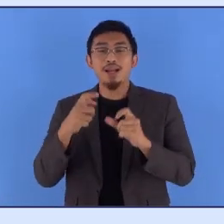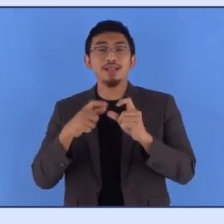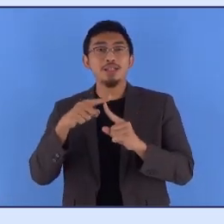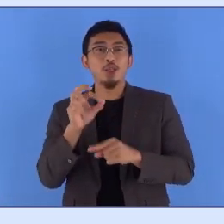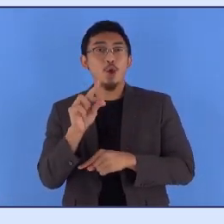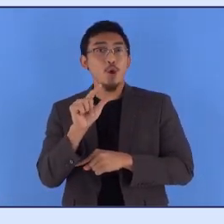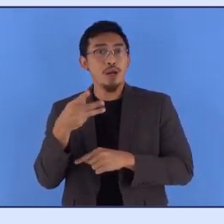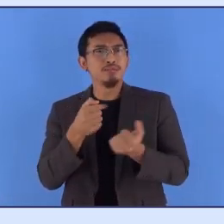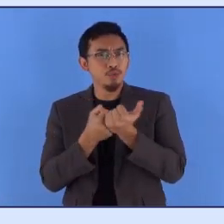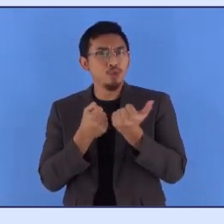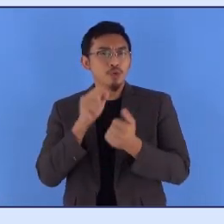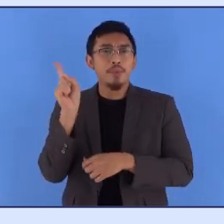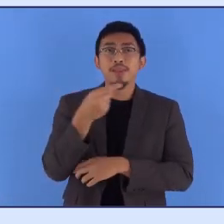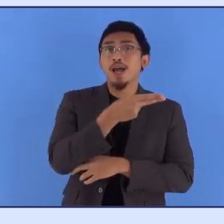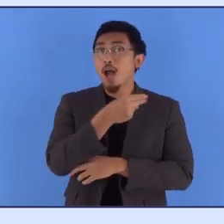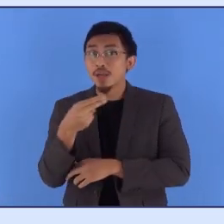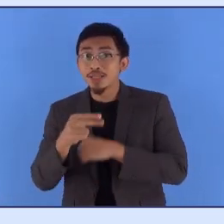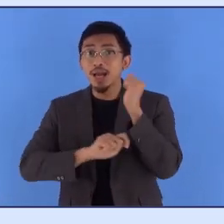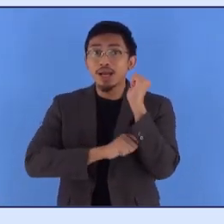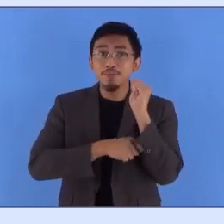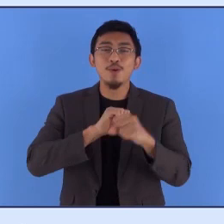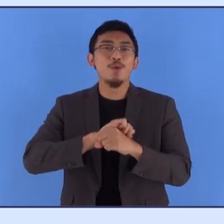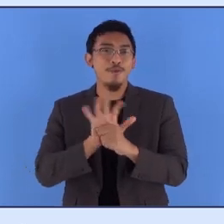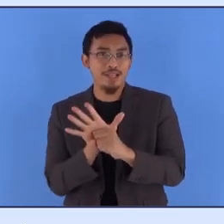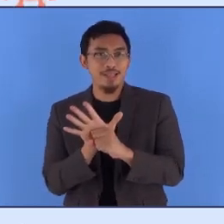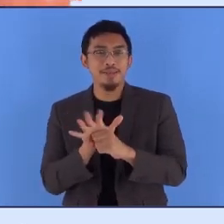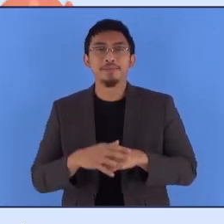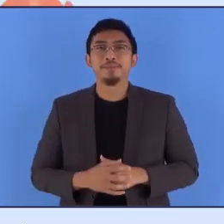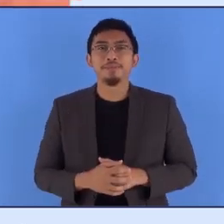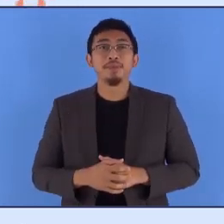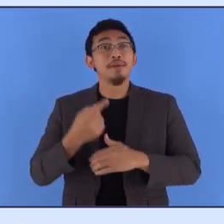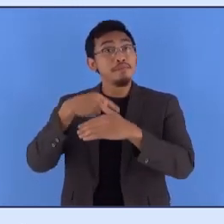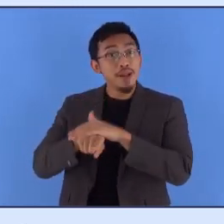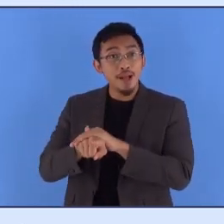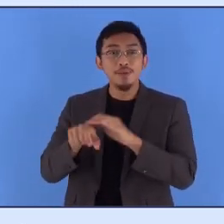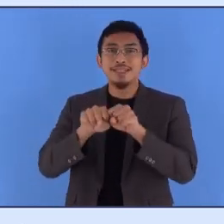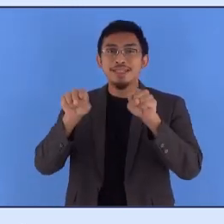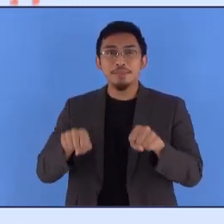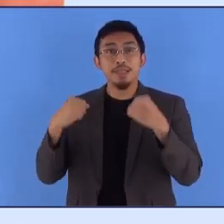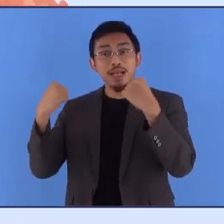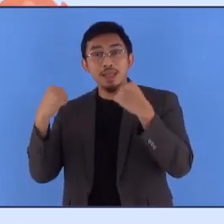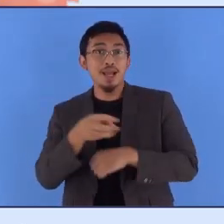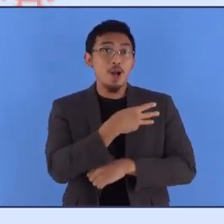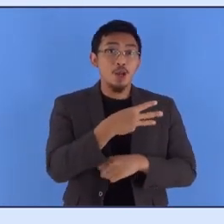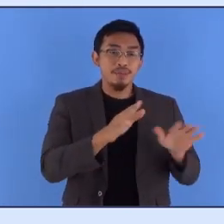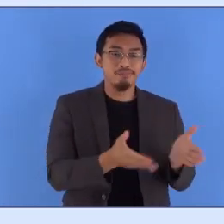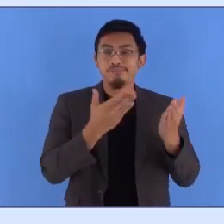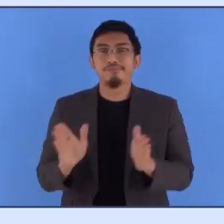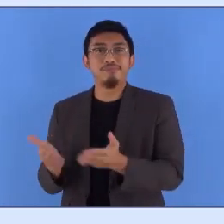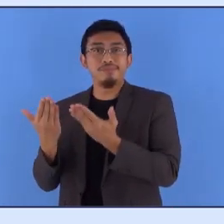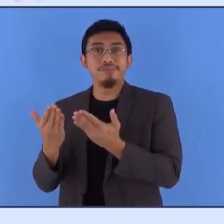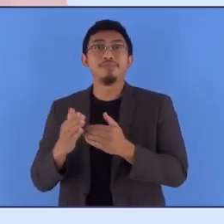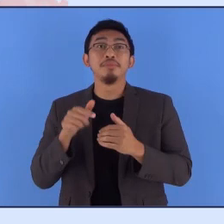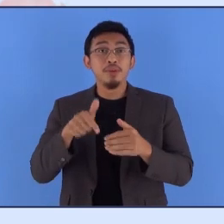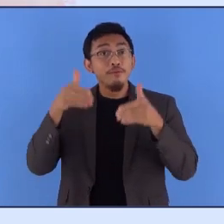Restore Mendukung pemerintah Indonesia dalam respon pandemi COVID-19 Melalui penguatan sistem kesehatan dan